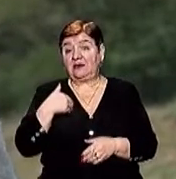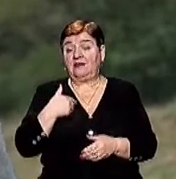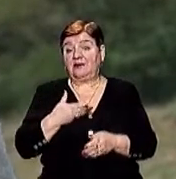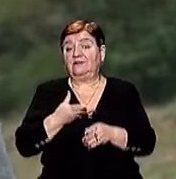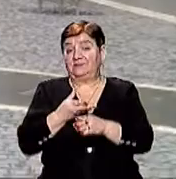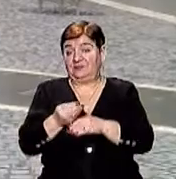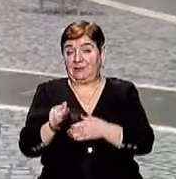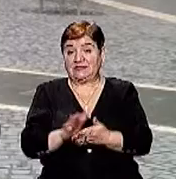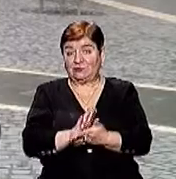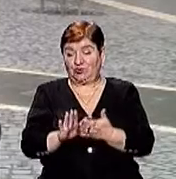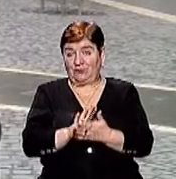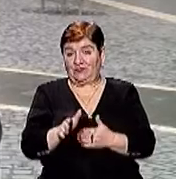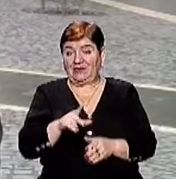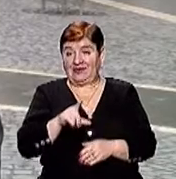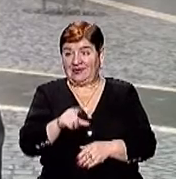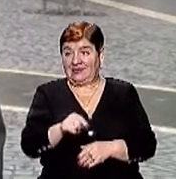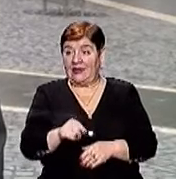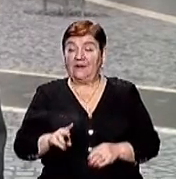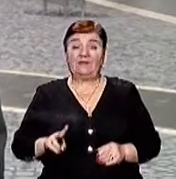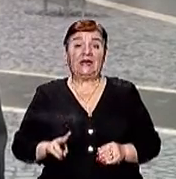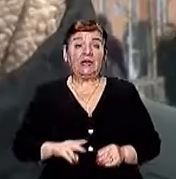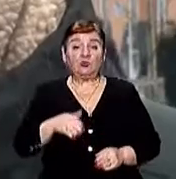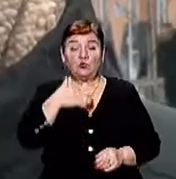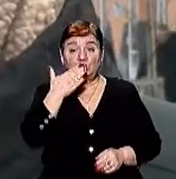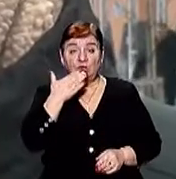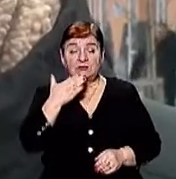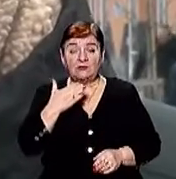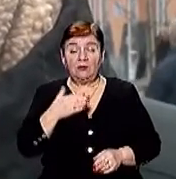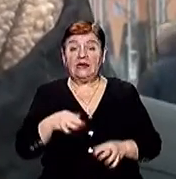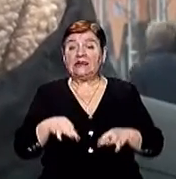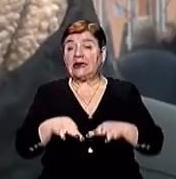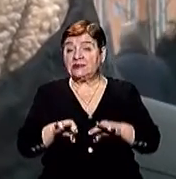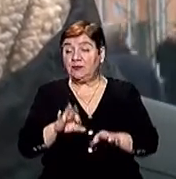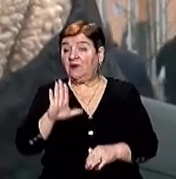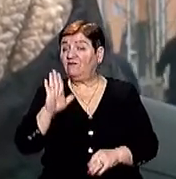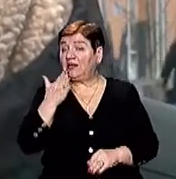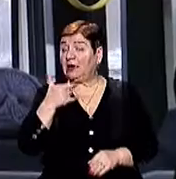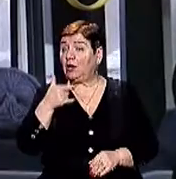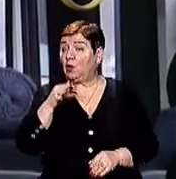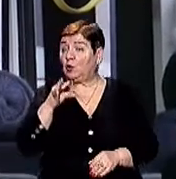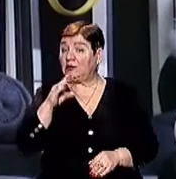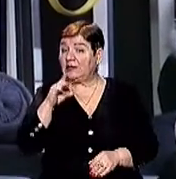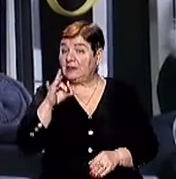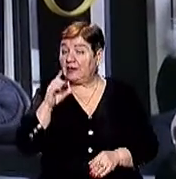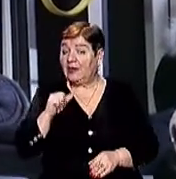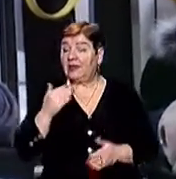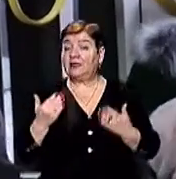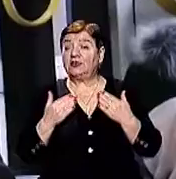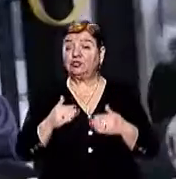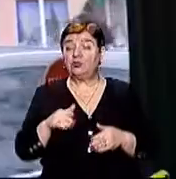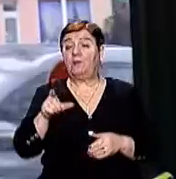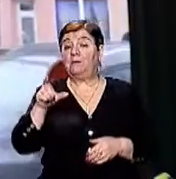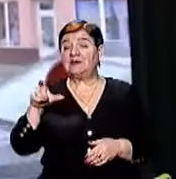автобусі безкоштовно Директор комунального підприємства «Ужгородський муніципальний транспорт» Віталій Голатра каже Буде краще, якщо пасажири